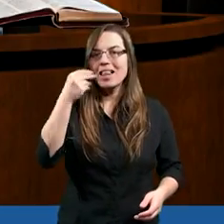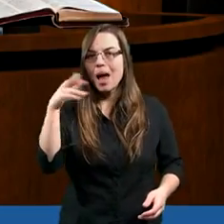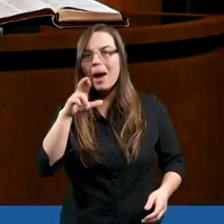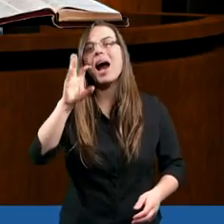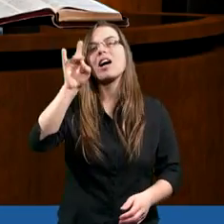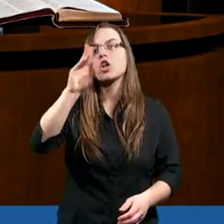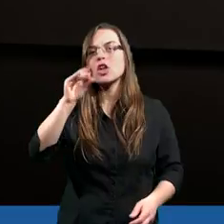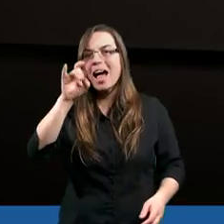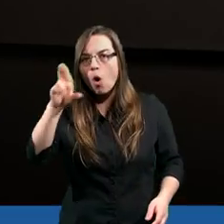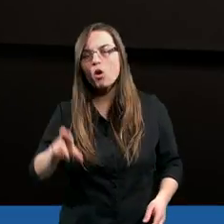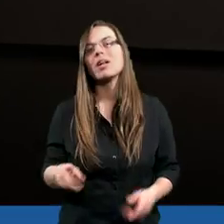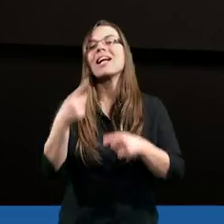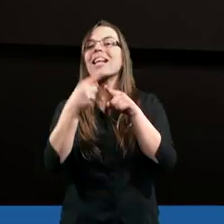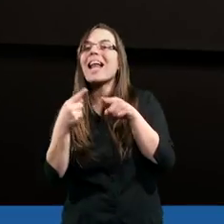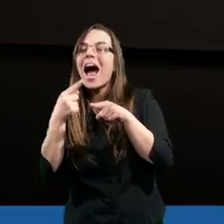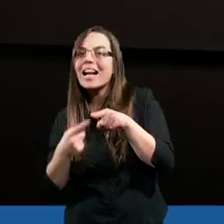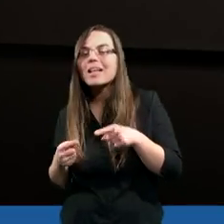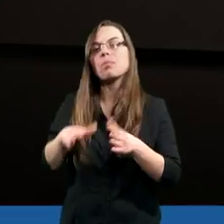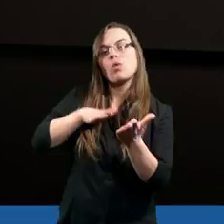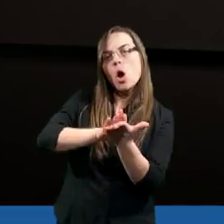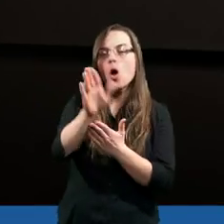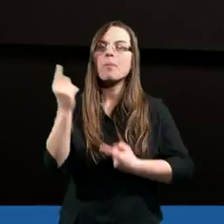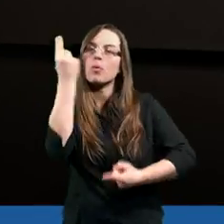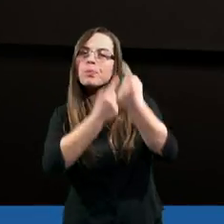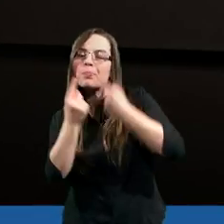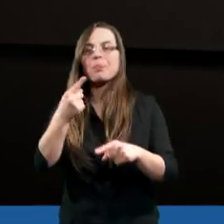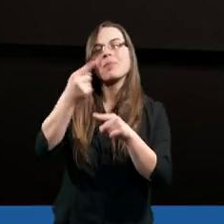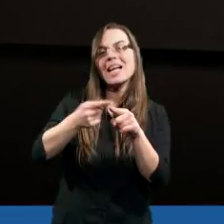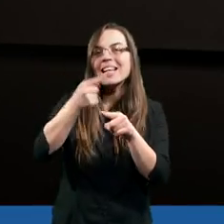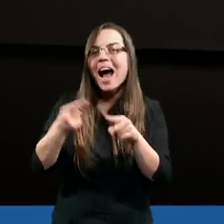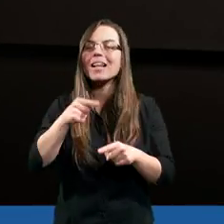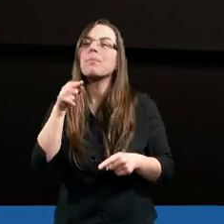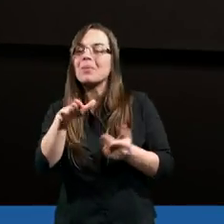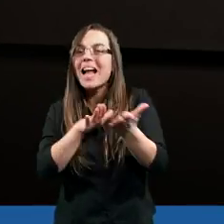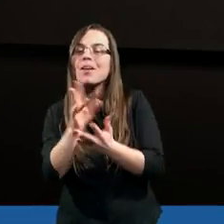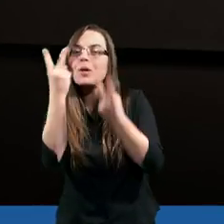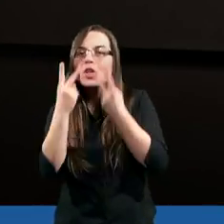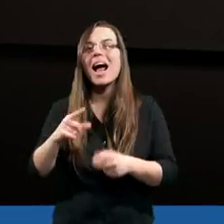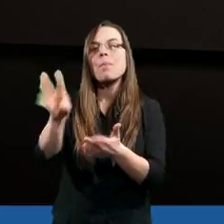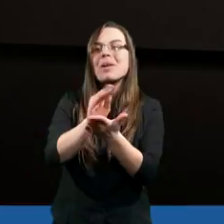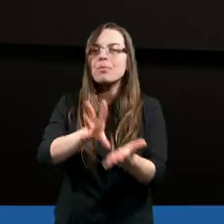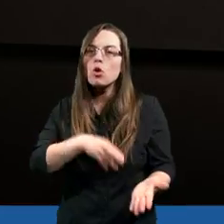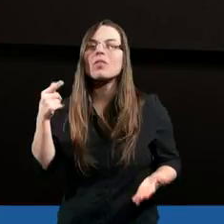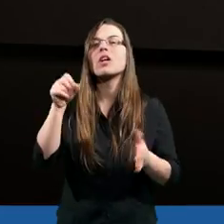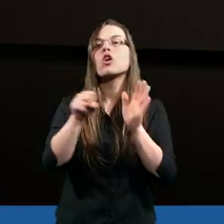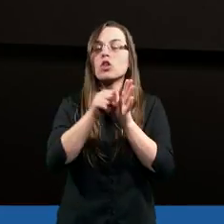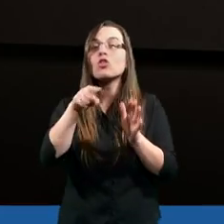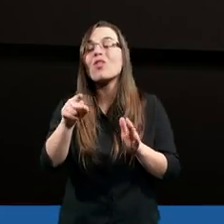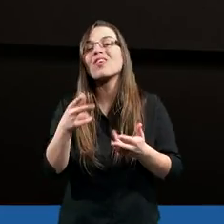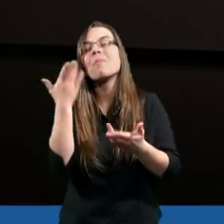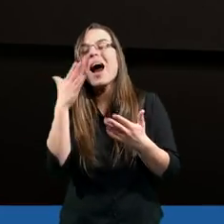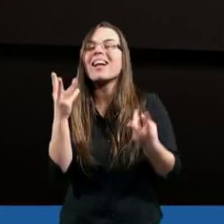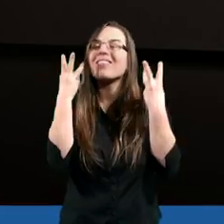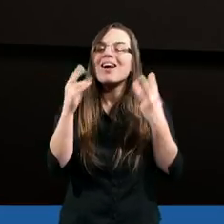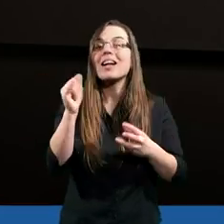i Grzegorz. Zanim rozpoczniemy rozmawiać, zanim rozpoczniemy czytać Pismo Święte, do czytania którego